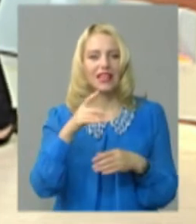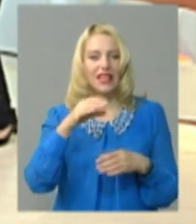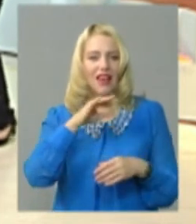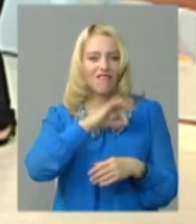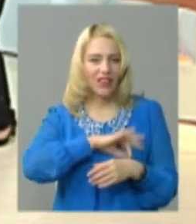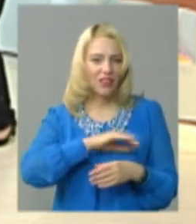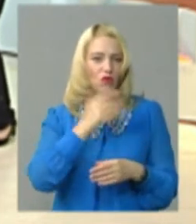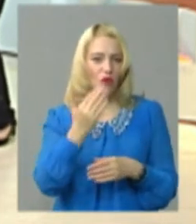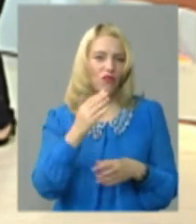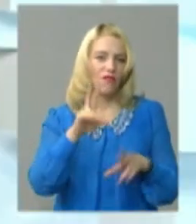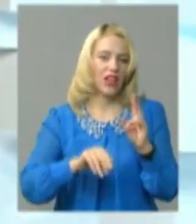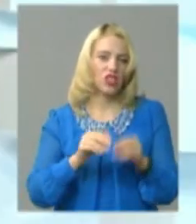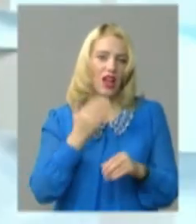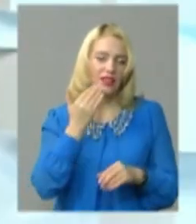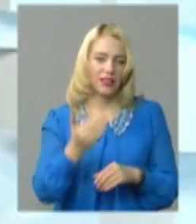вважаєте?